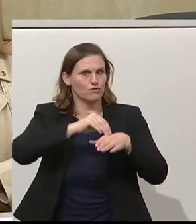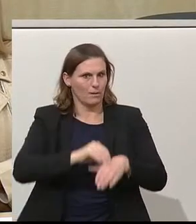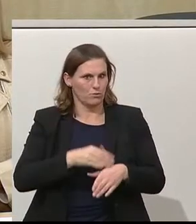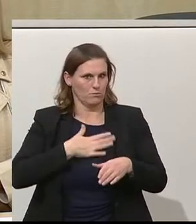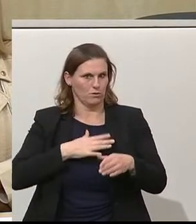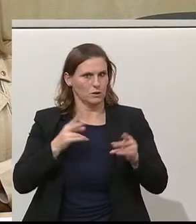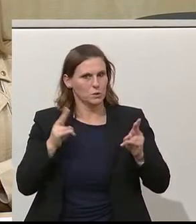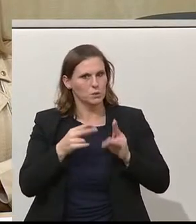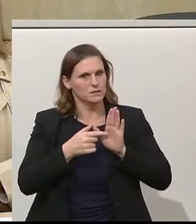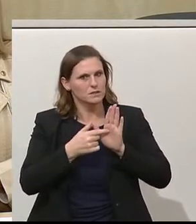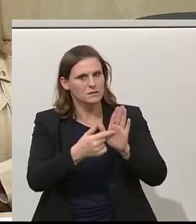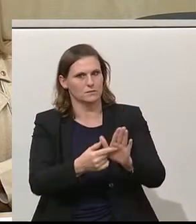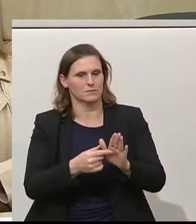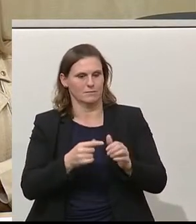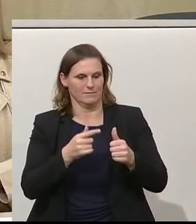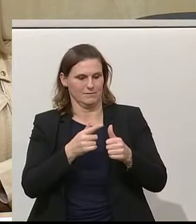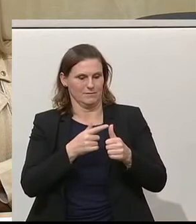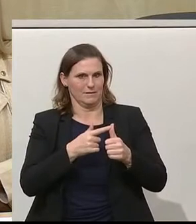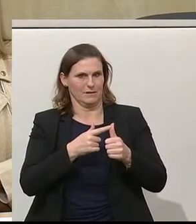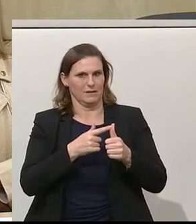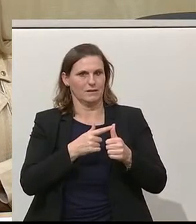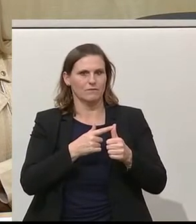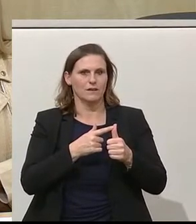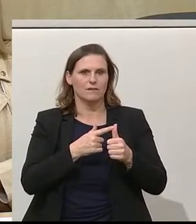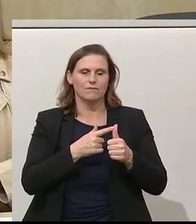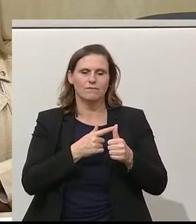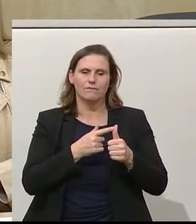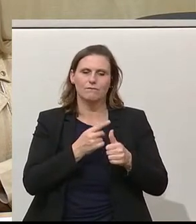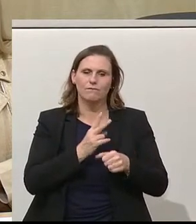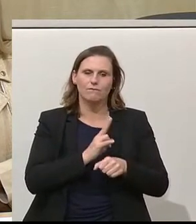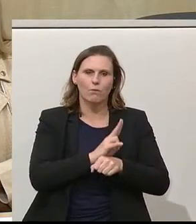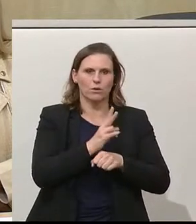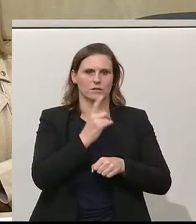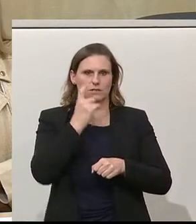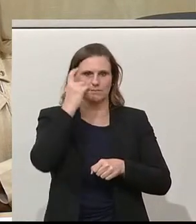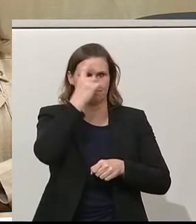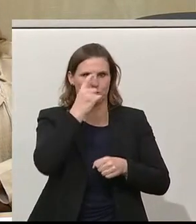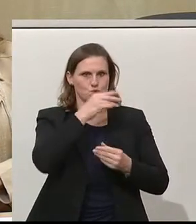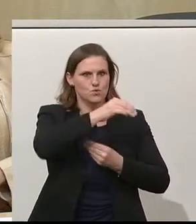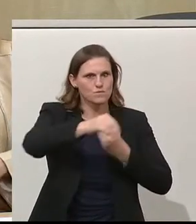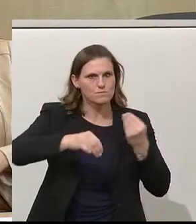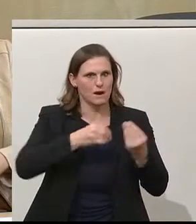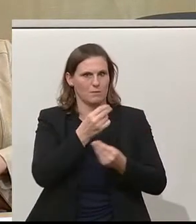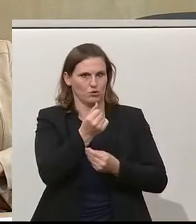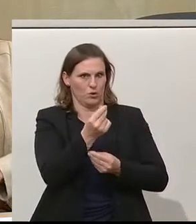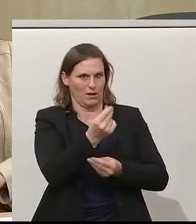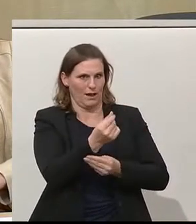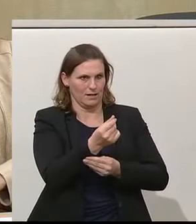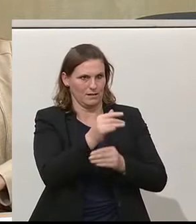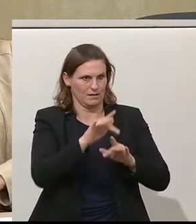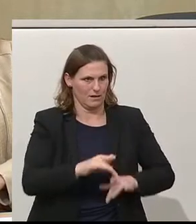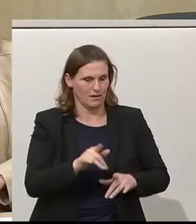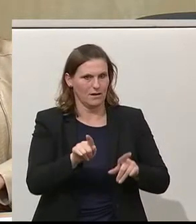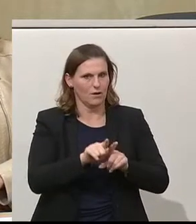Das eine ist, der sorgsame Umgang mit dem Steuergeld der Österreicherinnen und Österreicher. Und dazu zählt vor allem auch ein